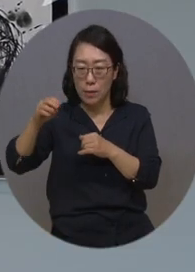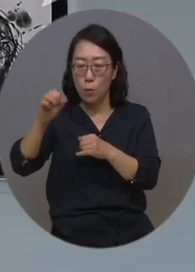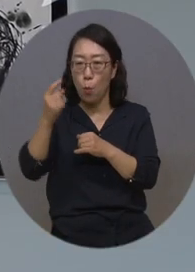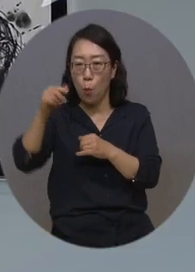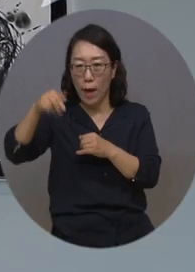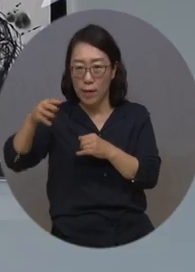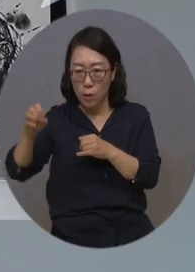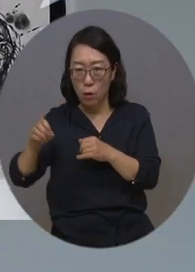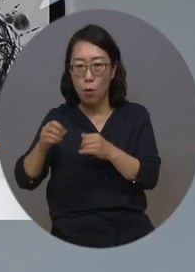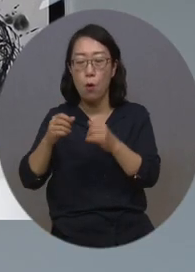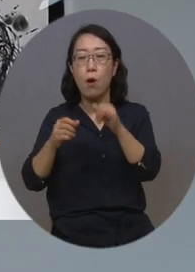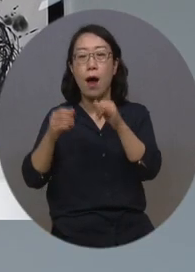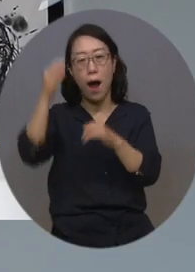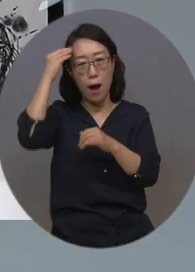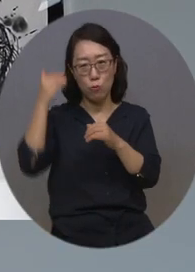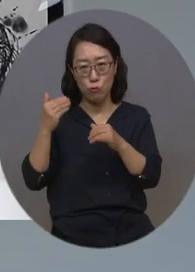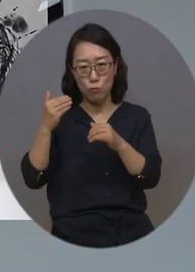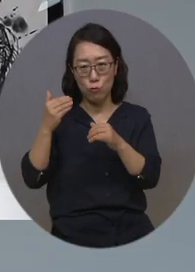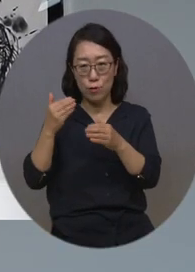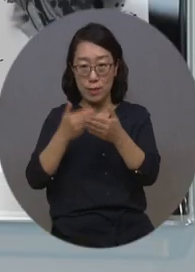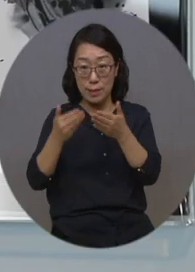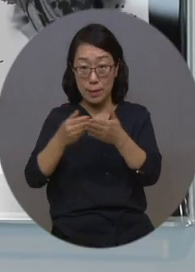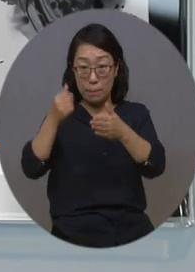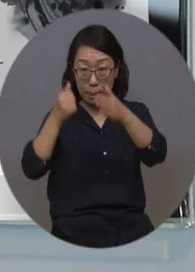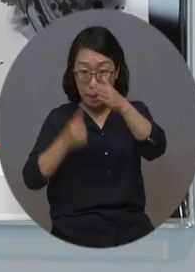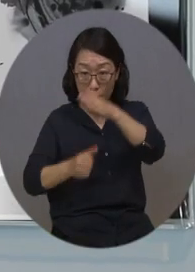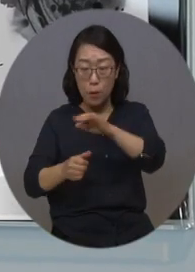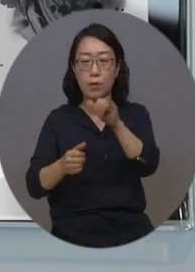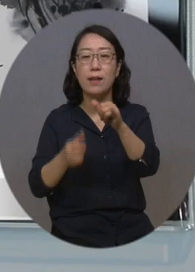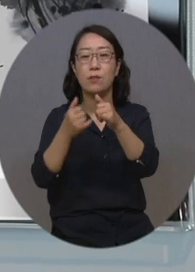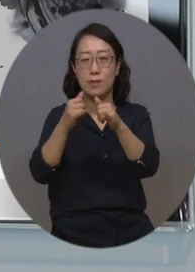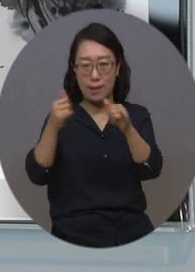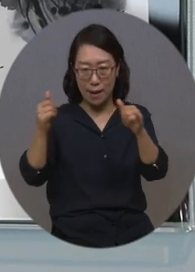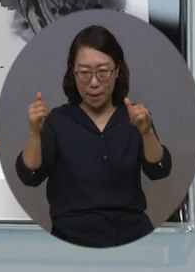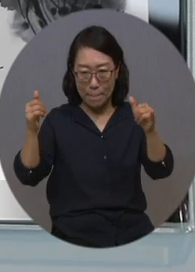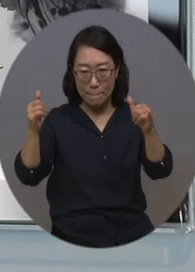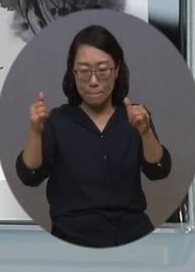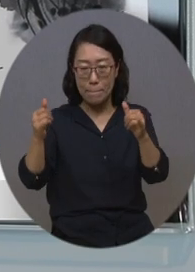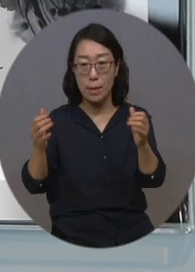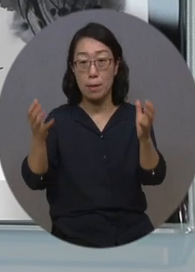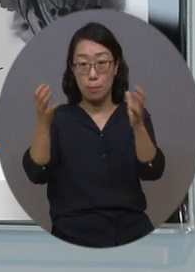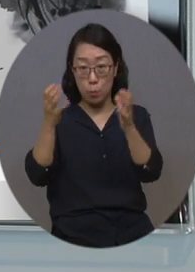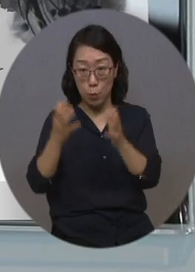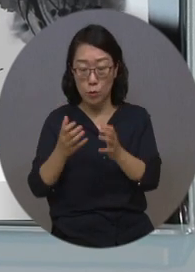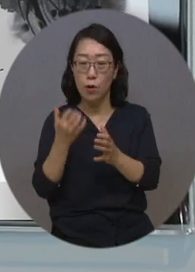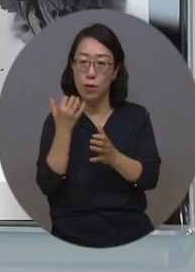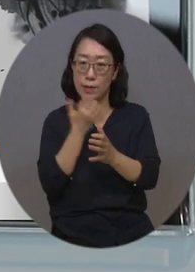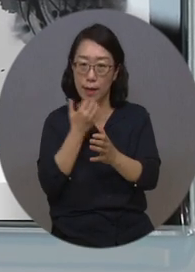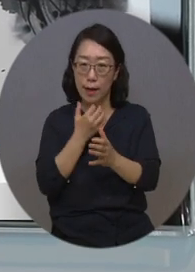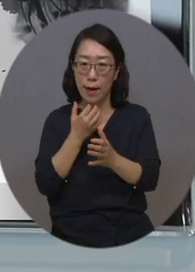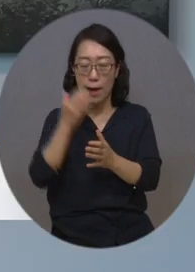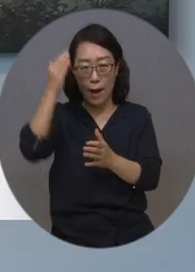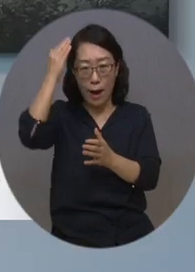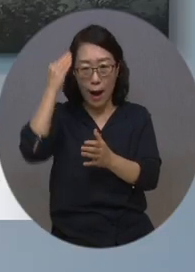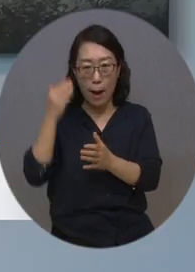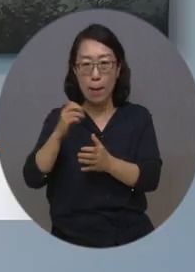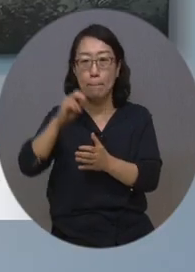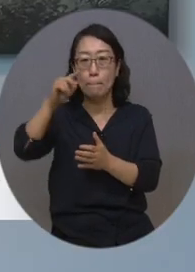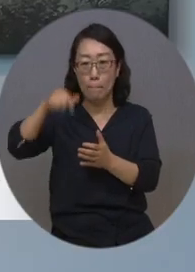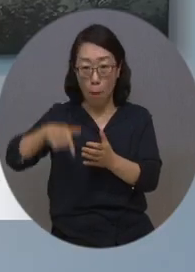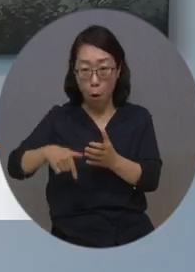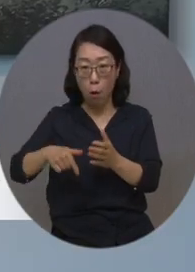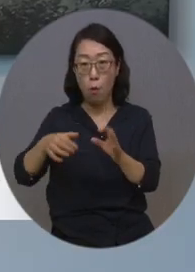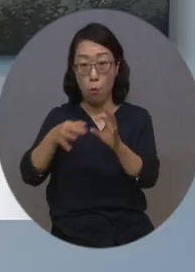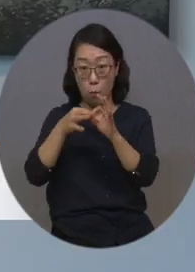조은정 등 한국화로 왕성하게 활동 중인 5명의 작가들이 모여 채색된 먹향기를 고스란히